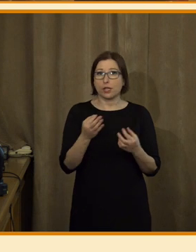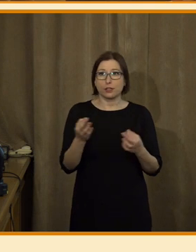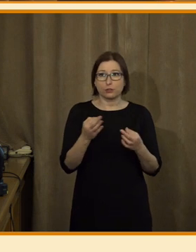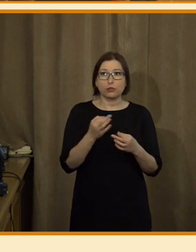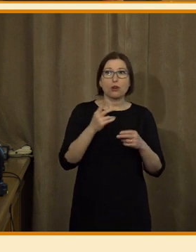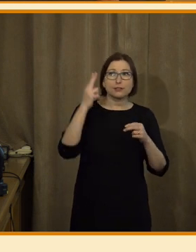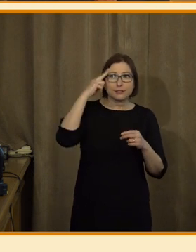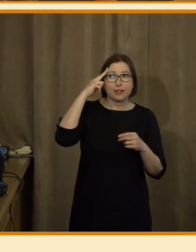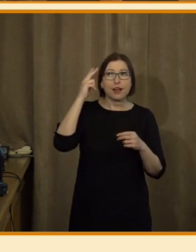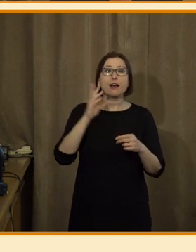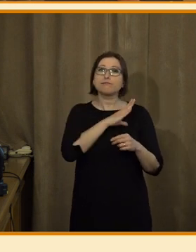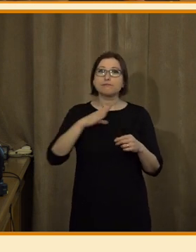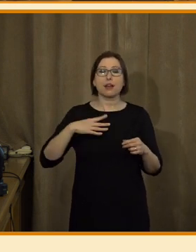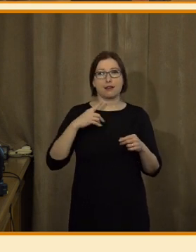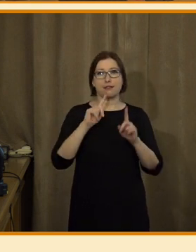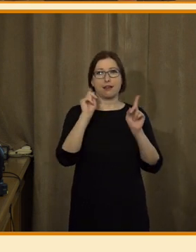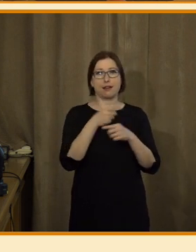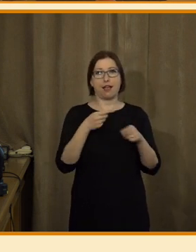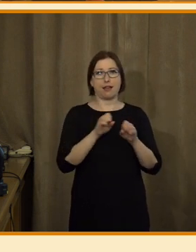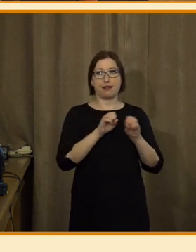rádia, znáte všichni celý trh.